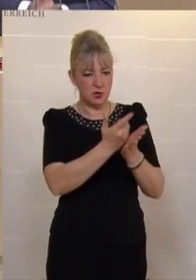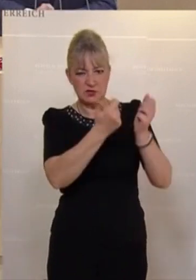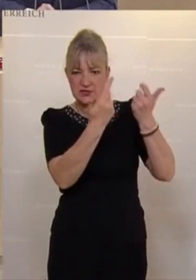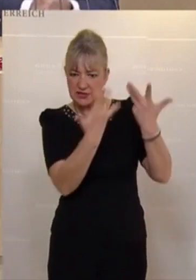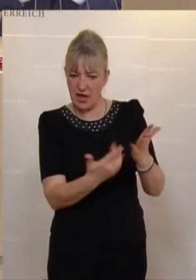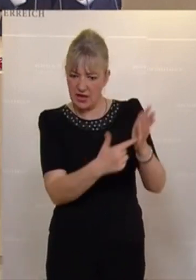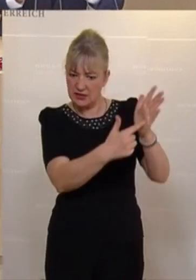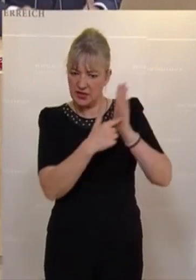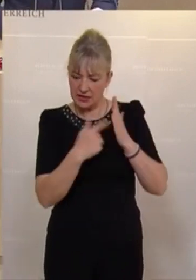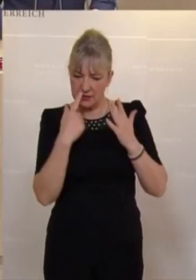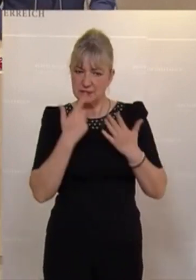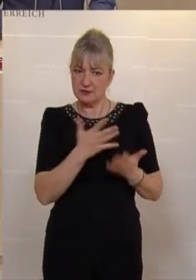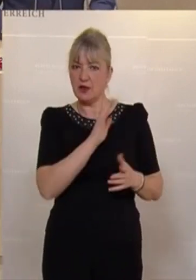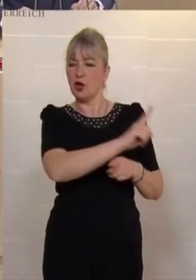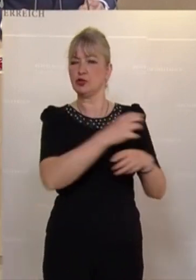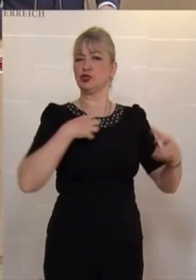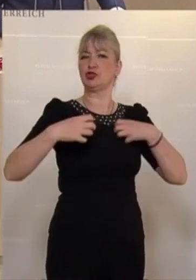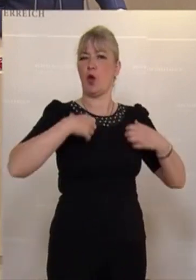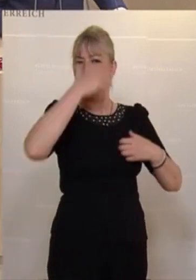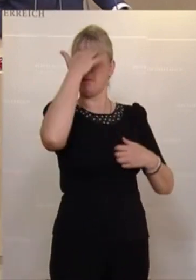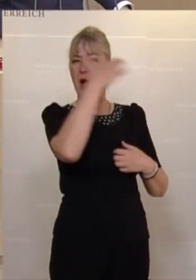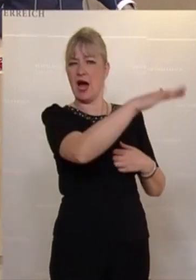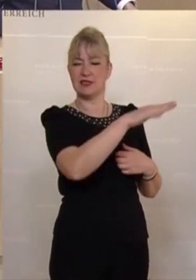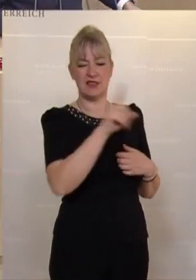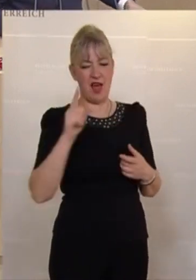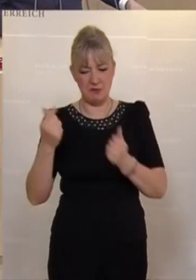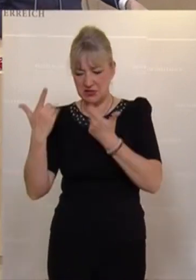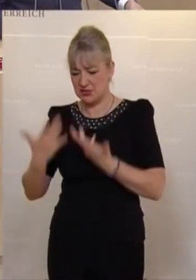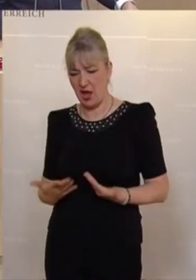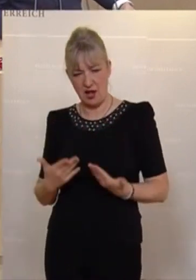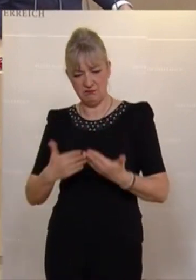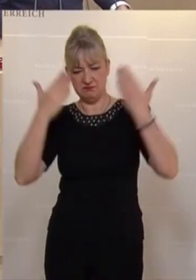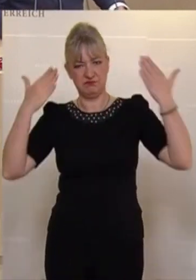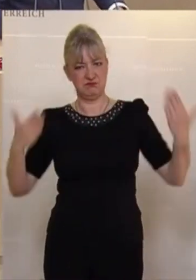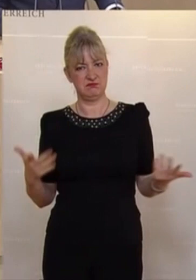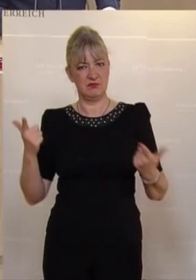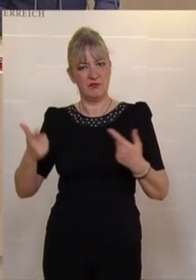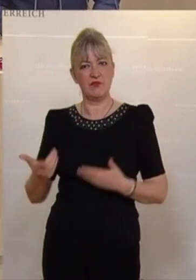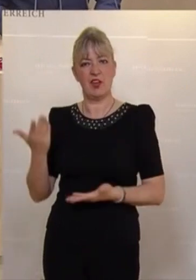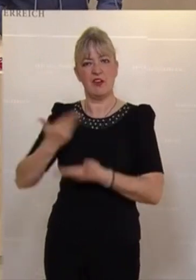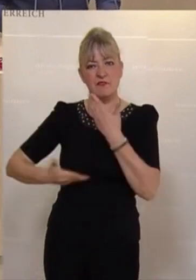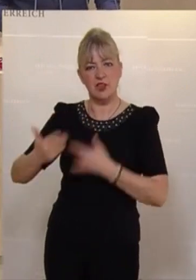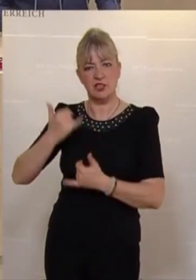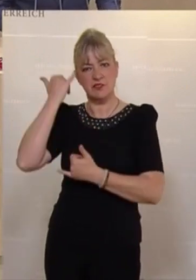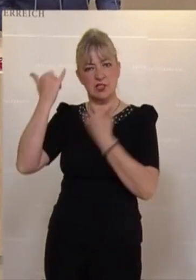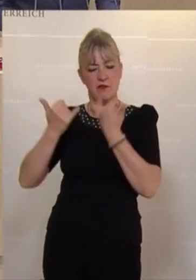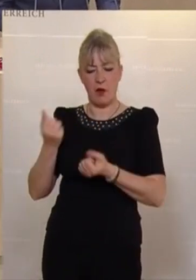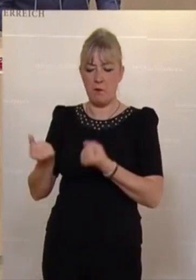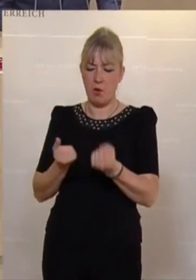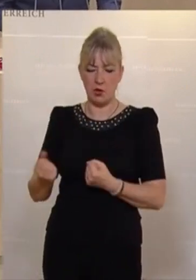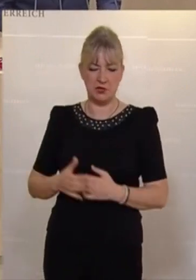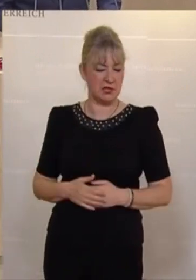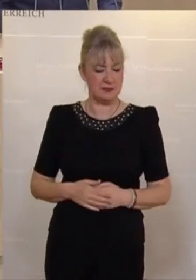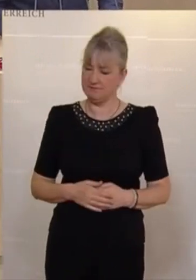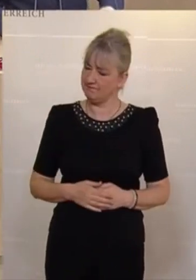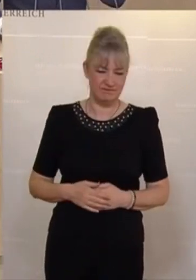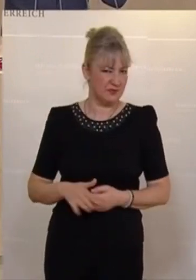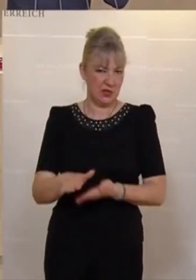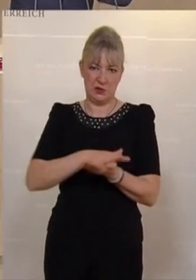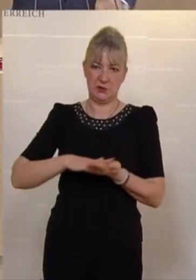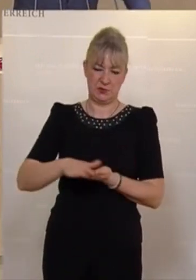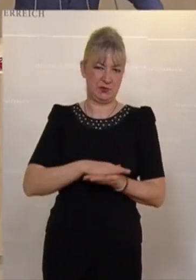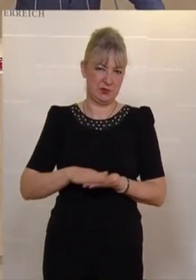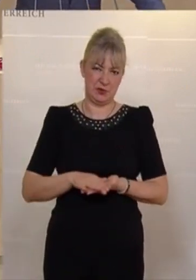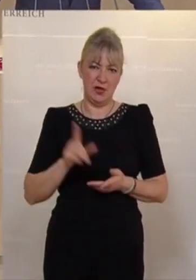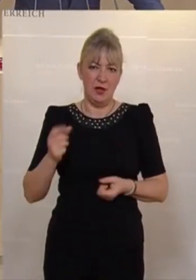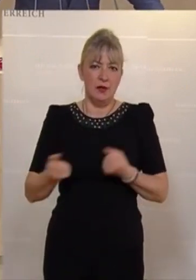zeigen im Kontrast zu ihrer meisterhaften Show unbestechlich, dass Wirtschafts und Innovationspolitik schlicht und ergreifend nicht stattfindet und